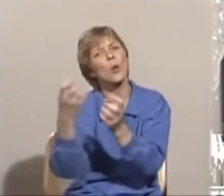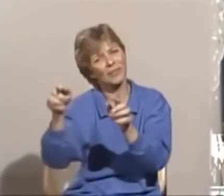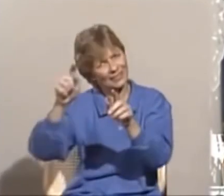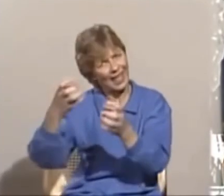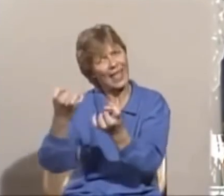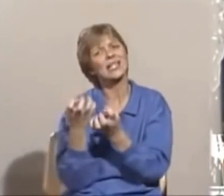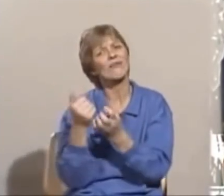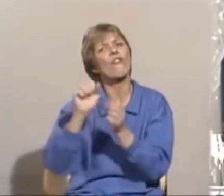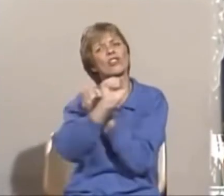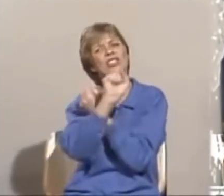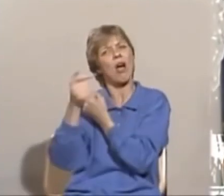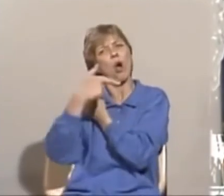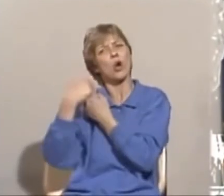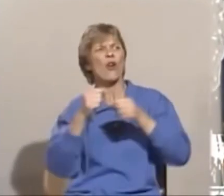og for å presse frem sovjetisk nedrustning.